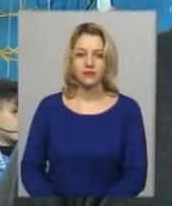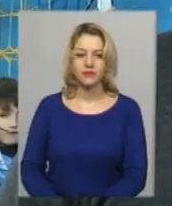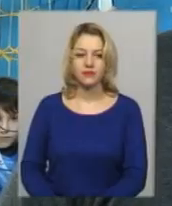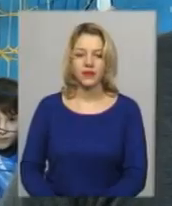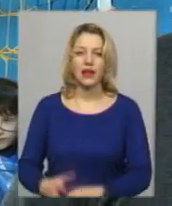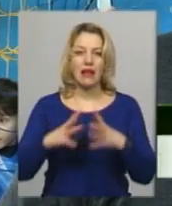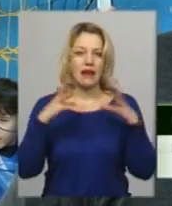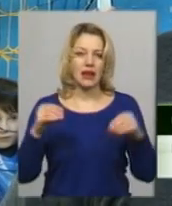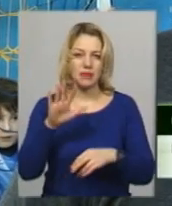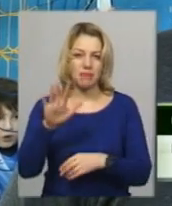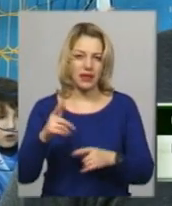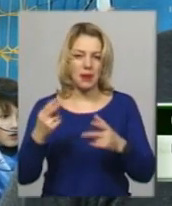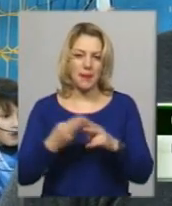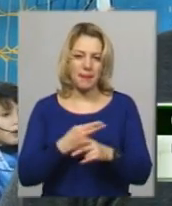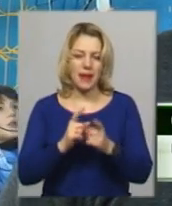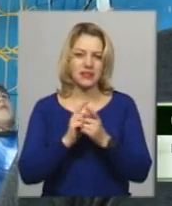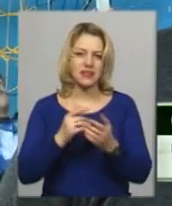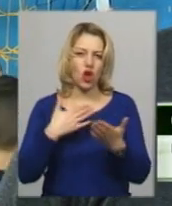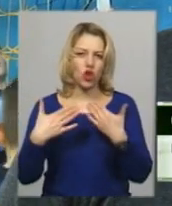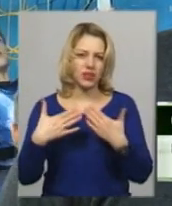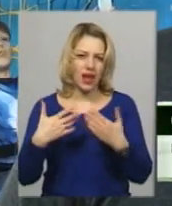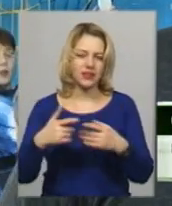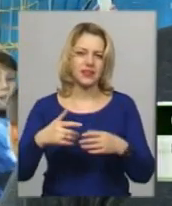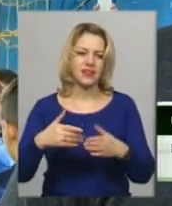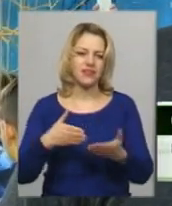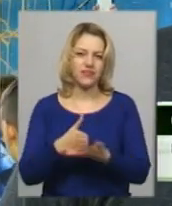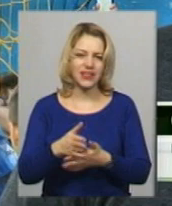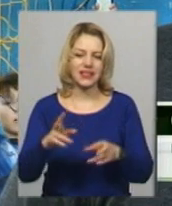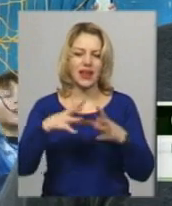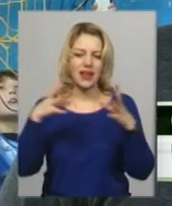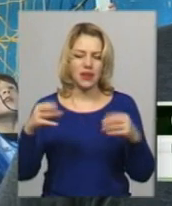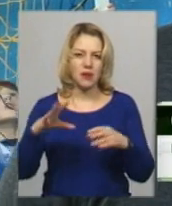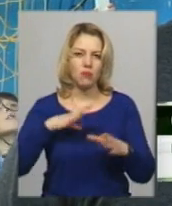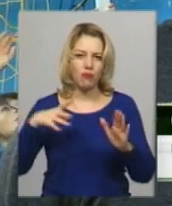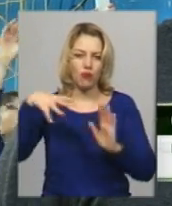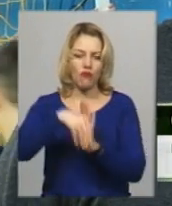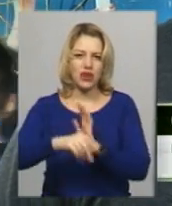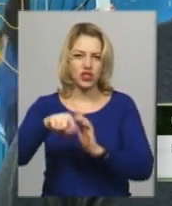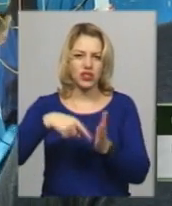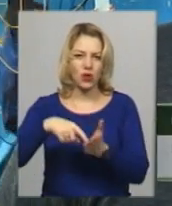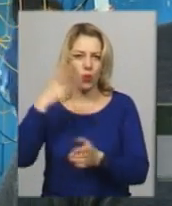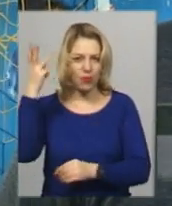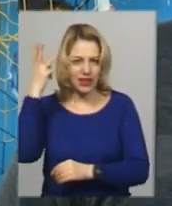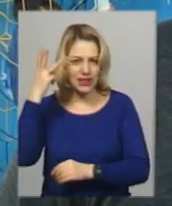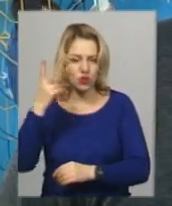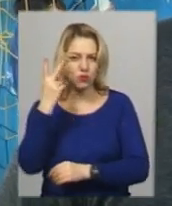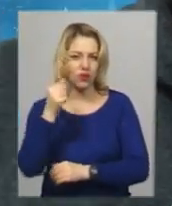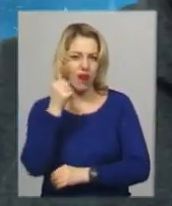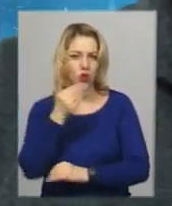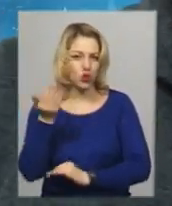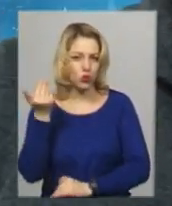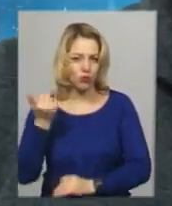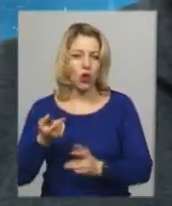Регбі-5, безконтактний вид взагалі регбі, він був запроваджений в Хмельницькому. Два роки тому